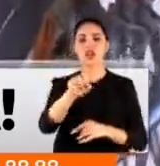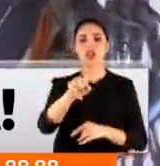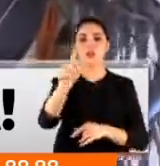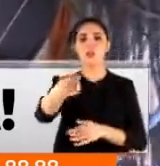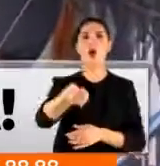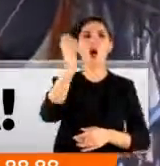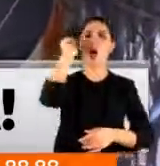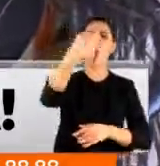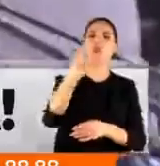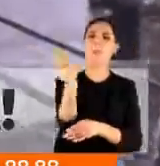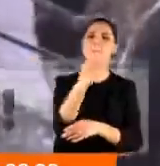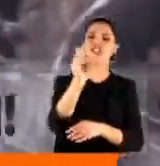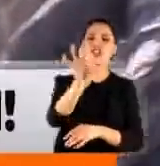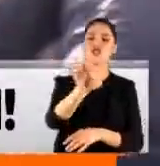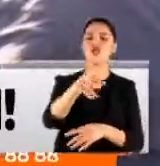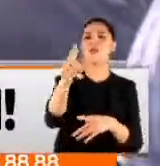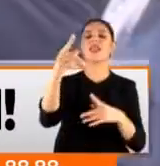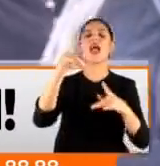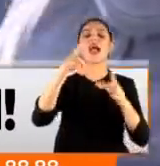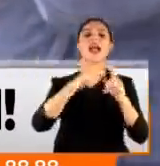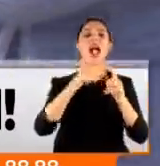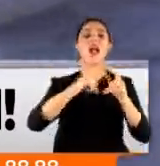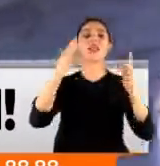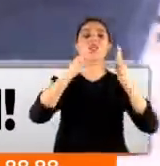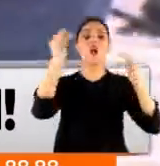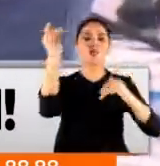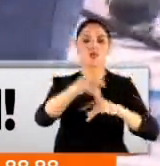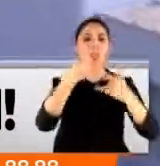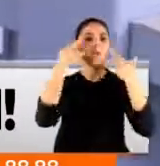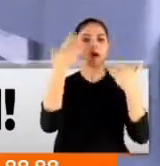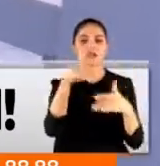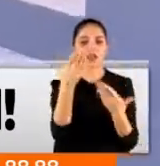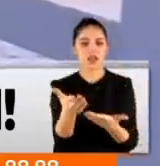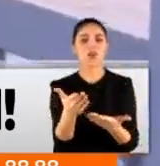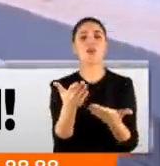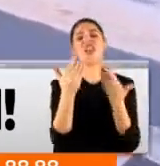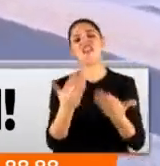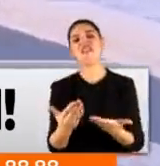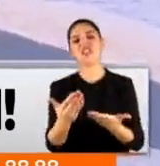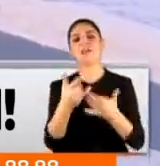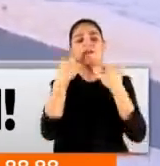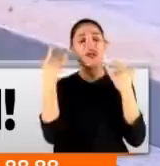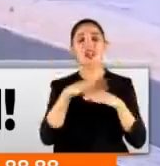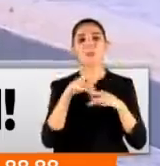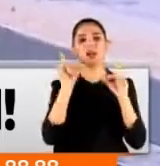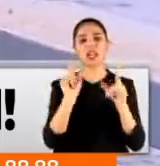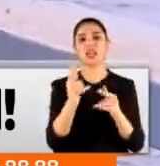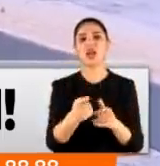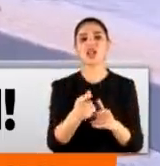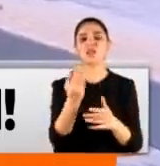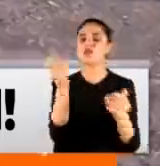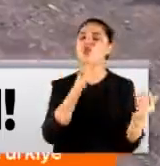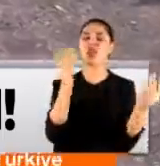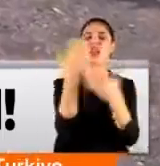Oltacılar da yine Galata Köprüsü'ndeydi. Bazılarında maske de yok. Aynen. Takmaları lazım. Çok